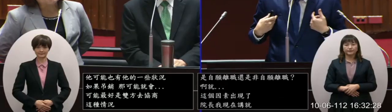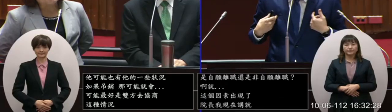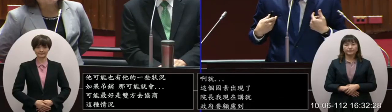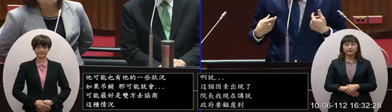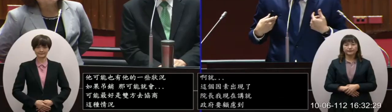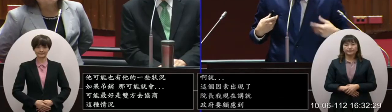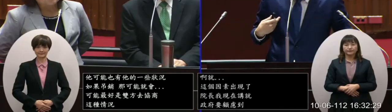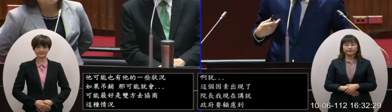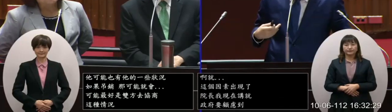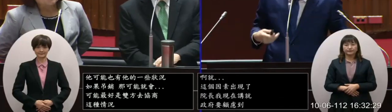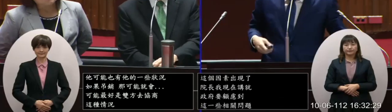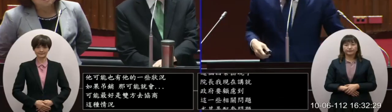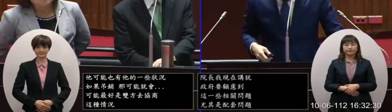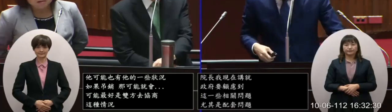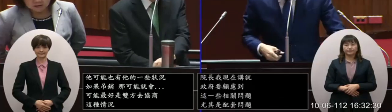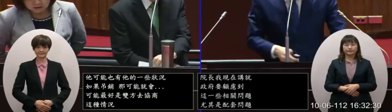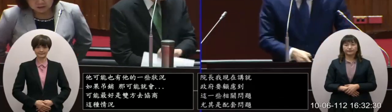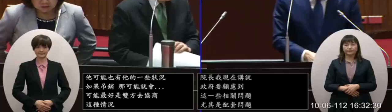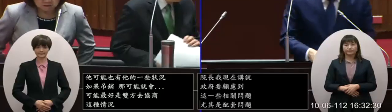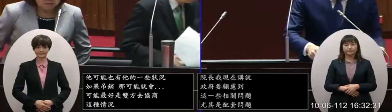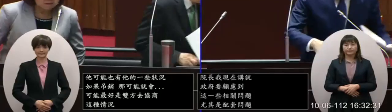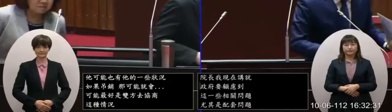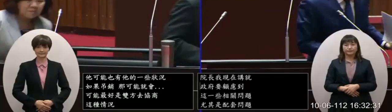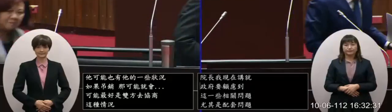問題好不好謝謝